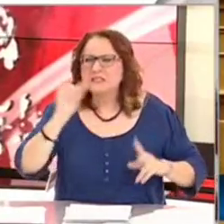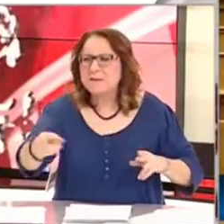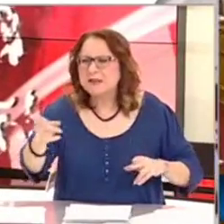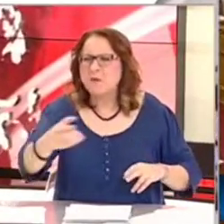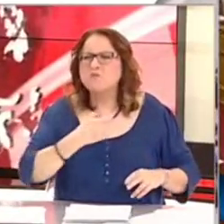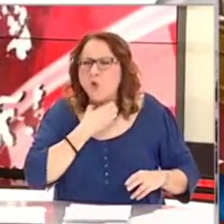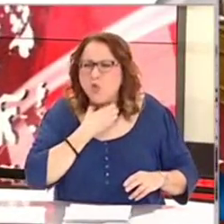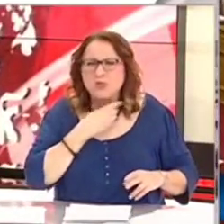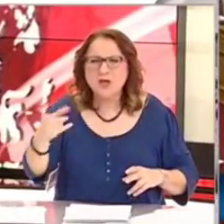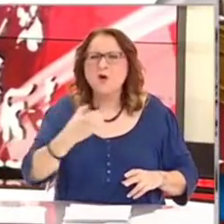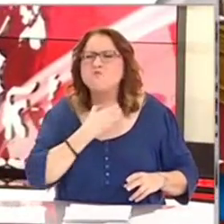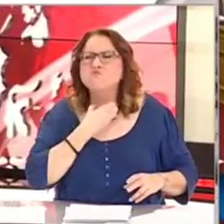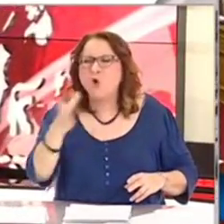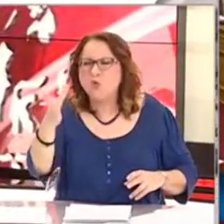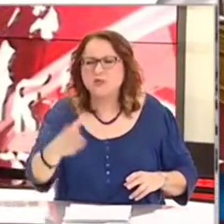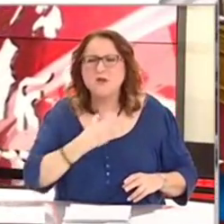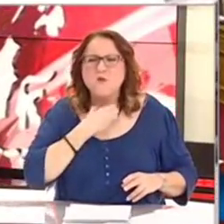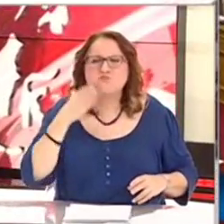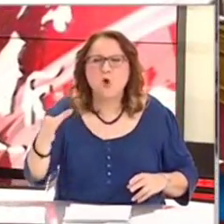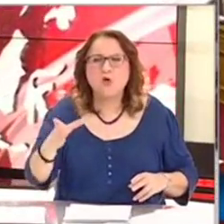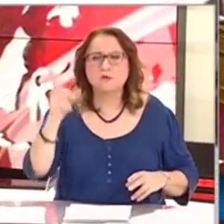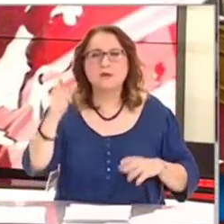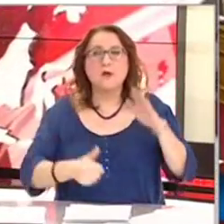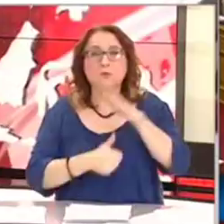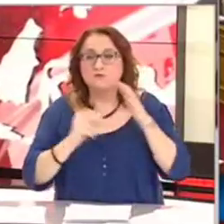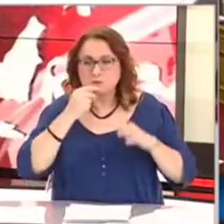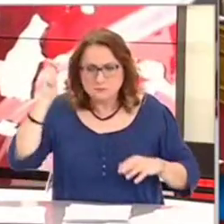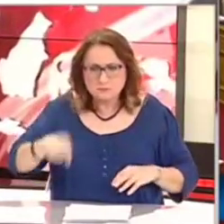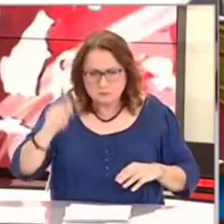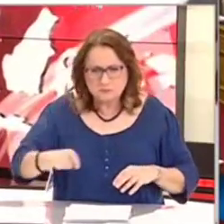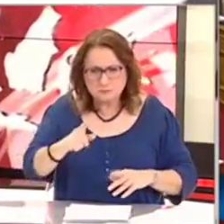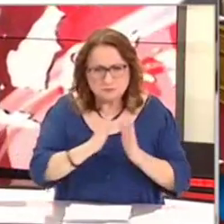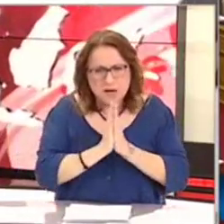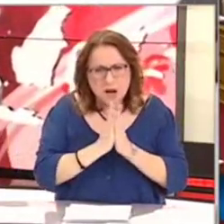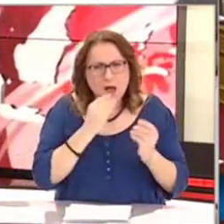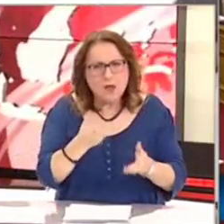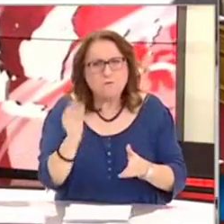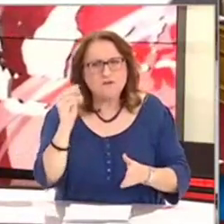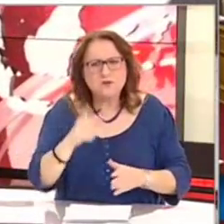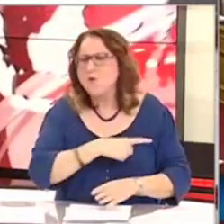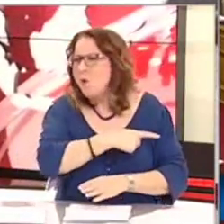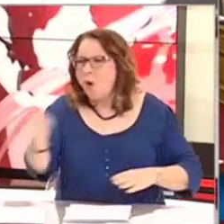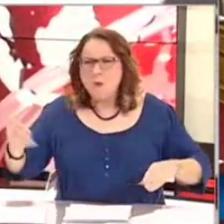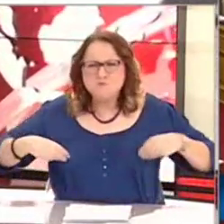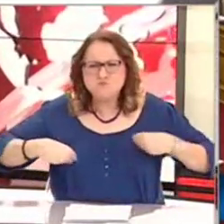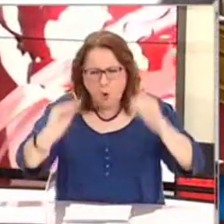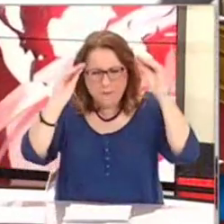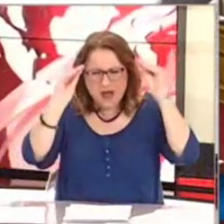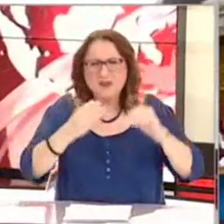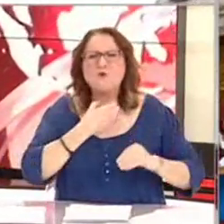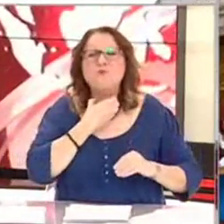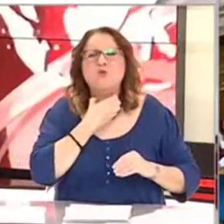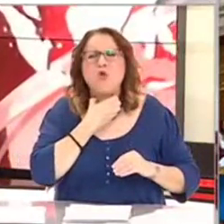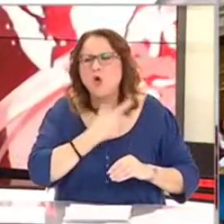κύριε συνάδελφε, δεν είναι καφενές εδώ. Κύριε συνάδελφε, προδότες που λυμένει τα